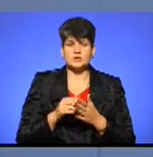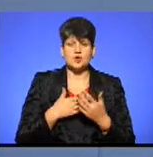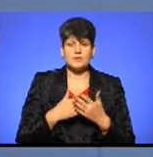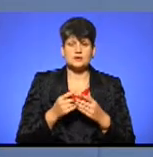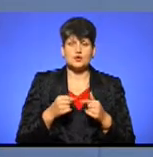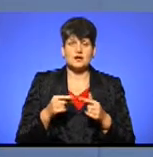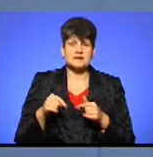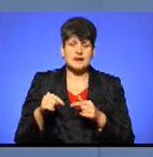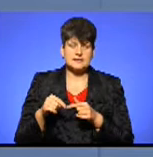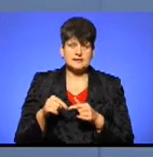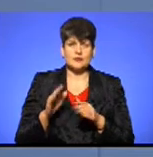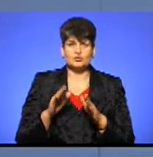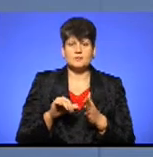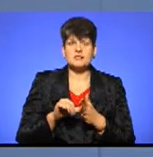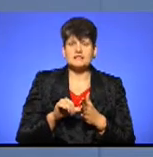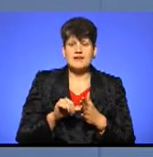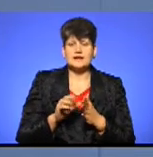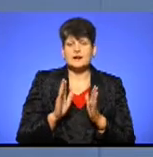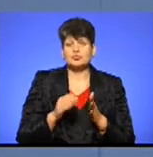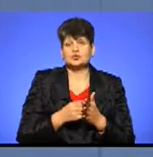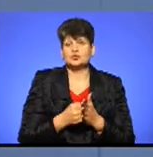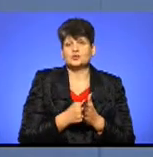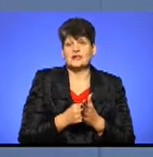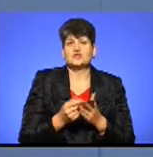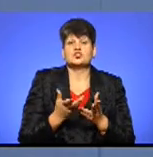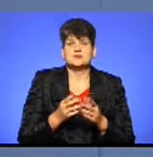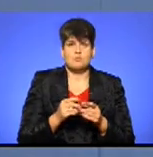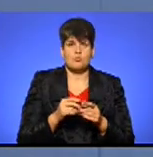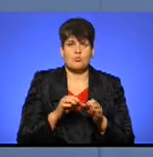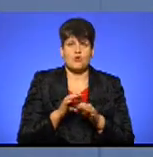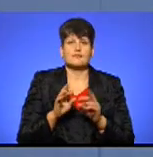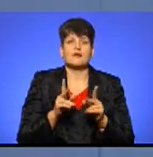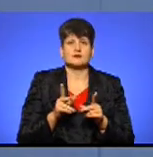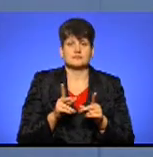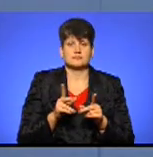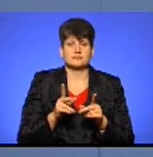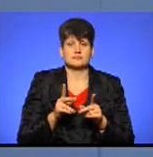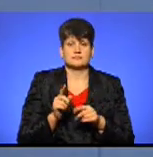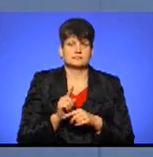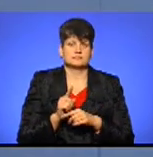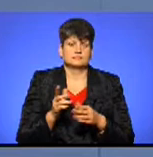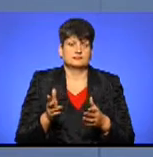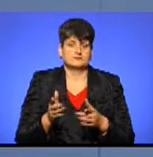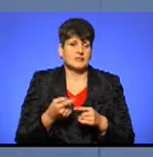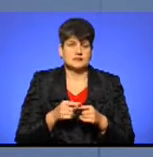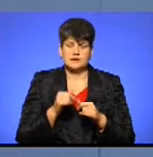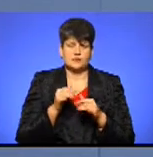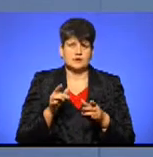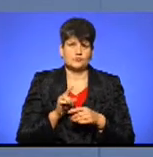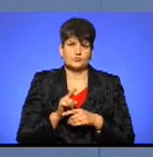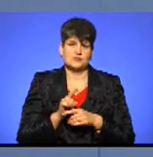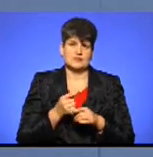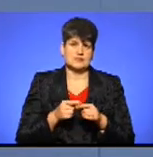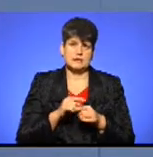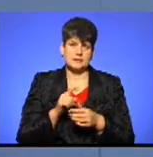організації буде представляти або буде лобіювати чийсь проєкт, яким чином це врегулювати? Тут теж неможливо врегулювати це питання. І тому